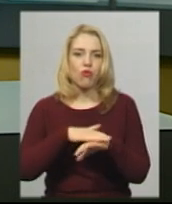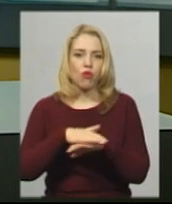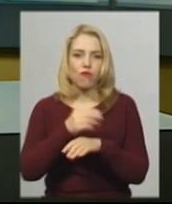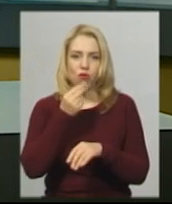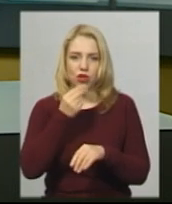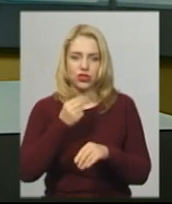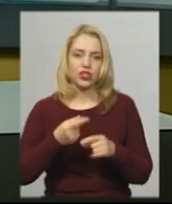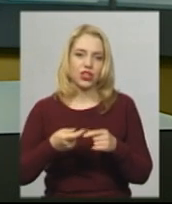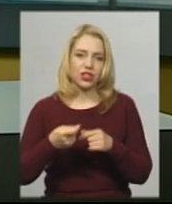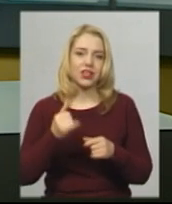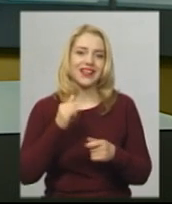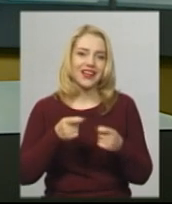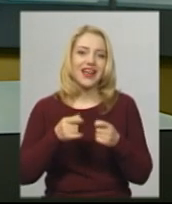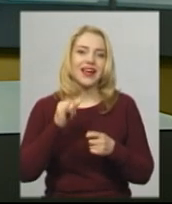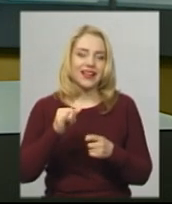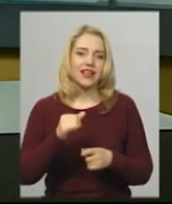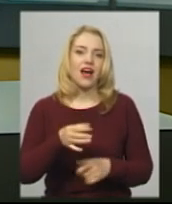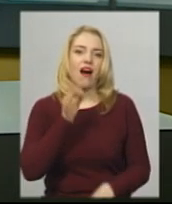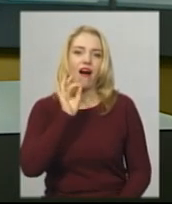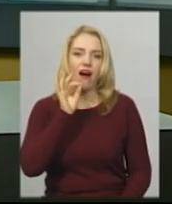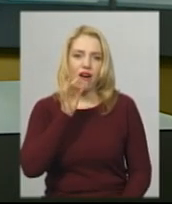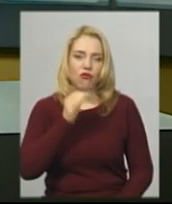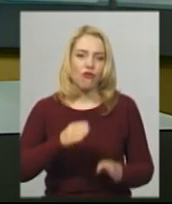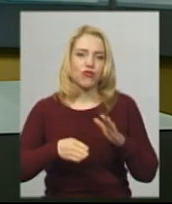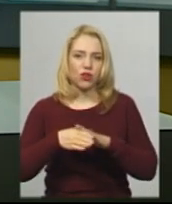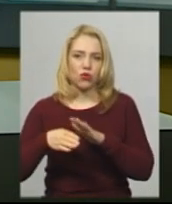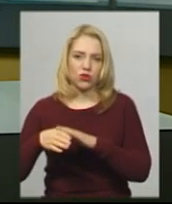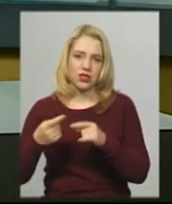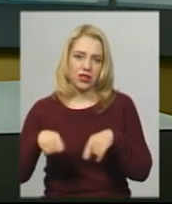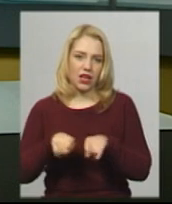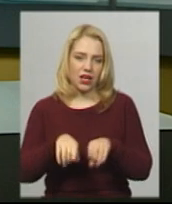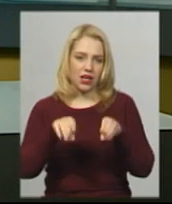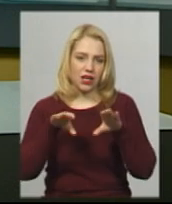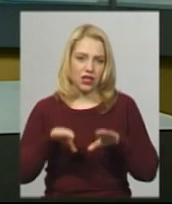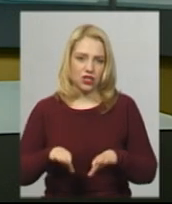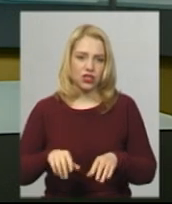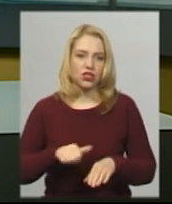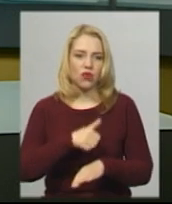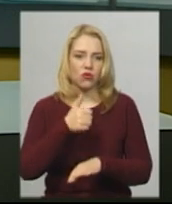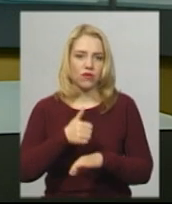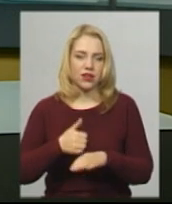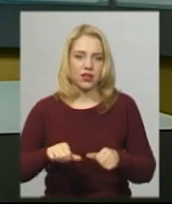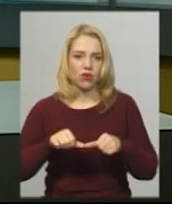Таке рішення ухвалила комісія із техногено-екологічної безпеки та надзвичайних ситуацій міста.